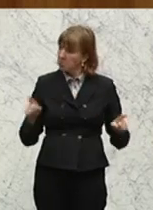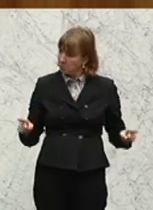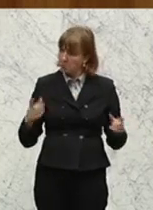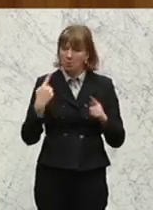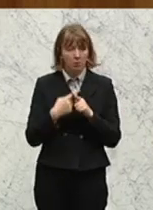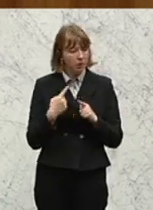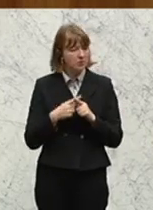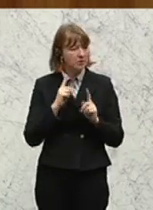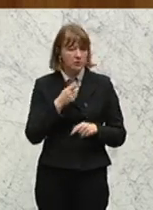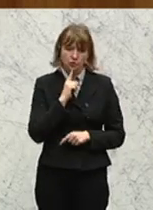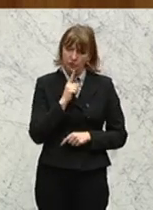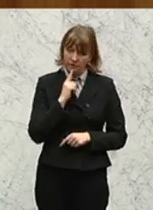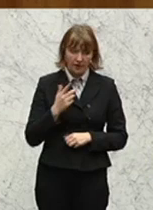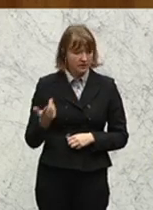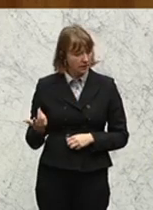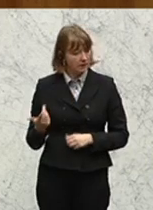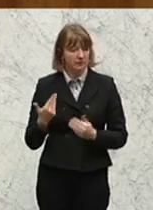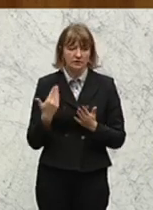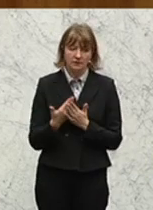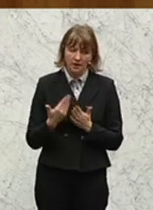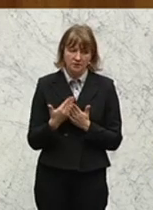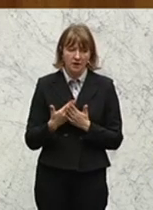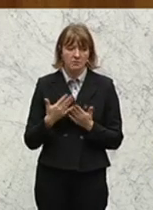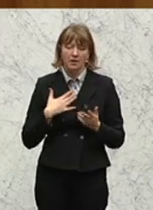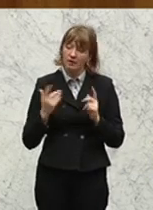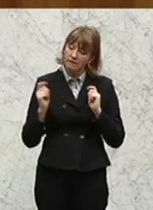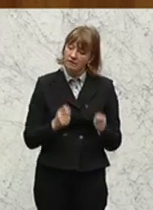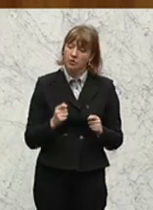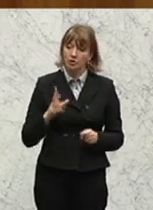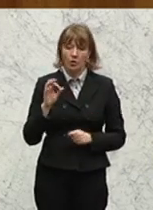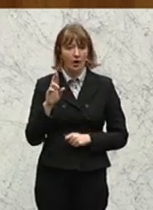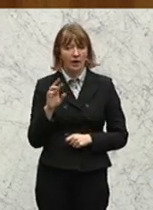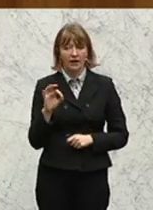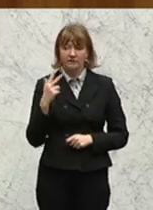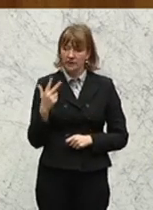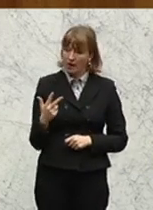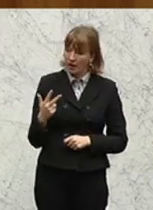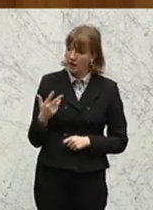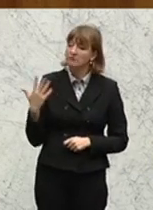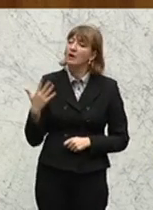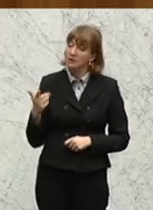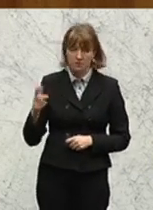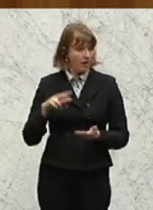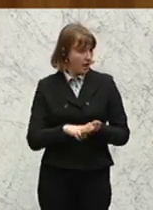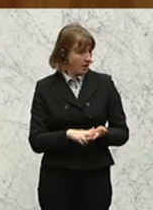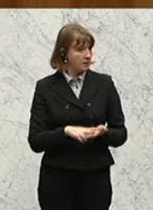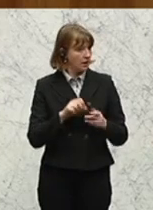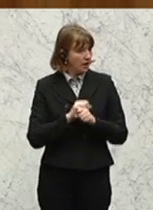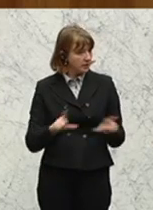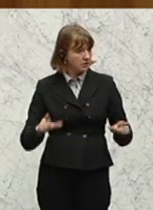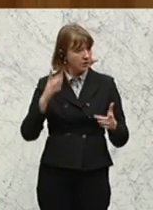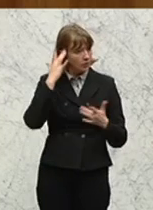ist, aber einfach zu wenig ist. Und daher ist unser Vorschlag, dass ORF 3 ein anerkannter Sender